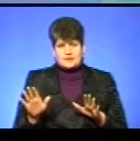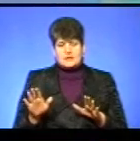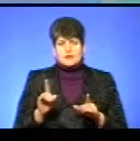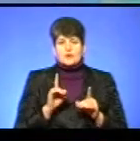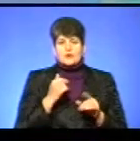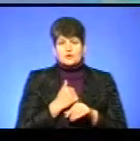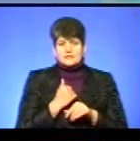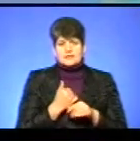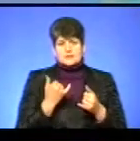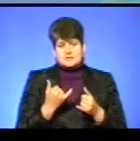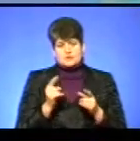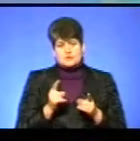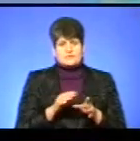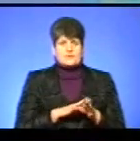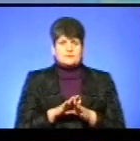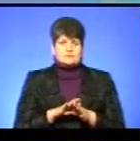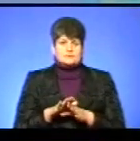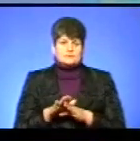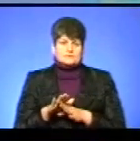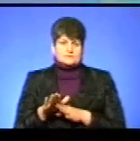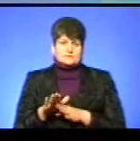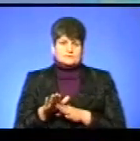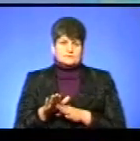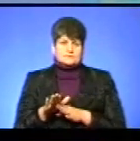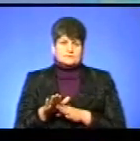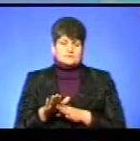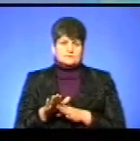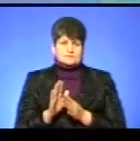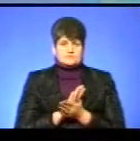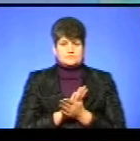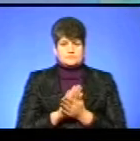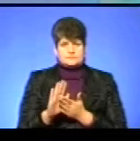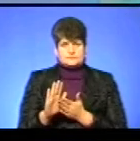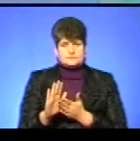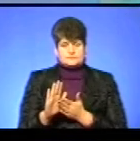хтось просто дотримуватися гігієни,